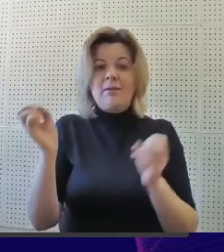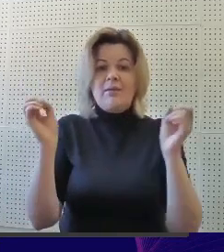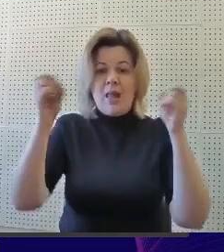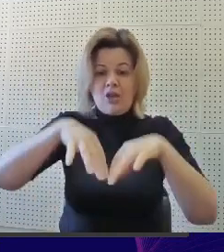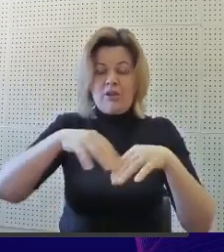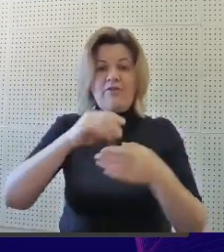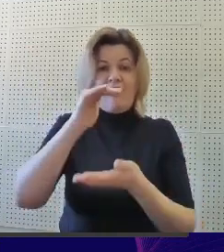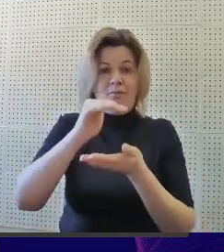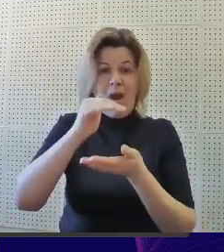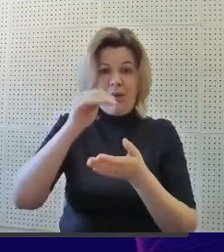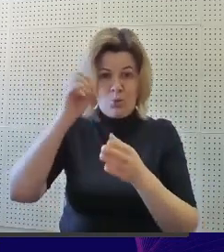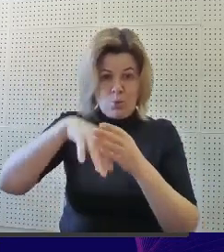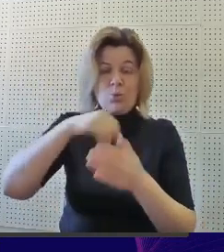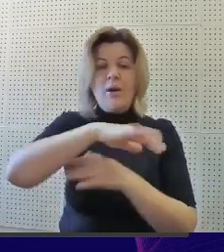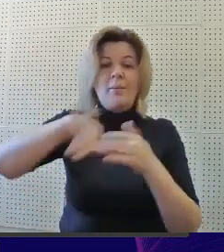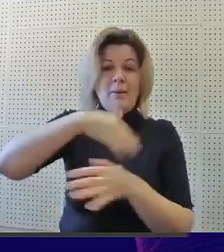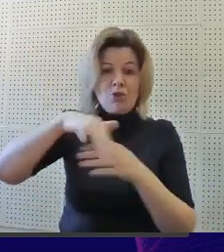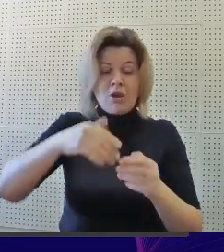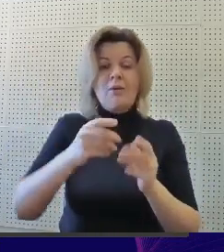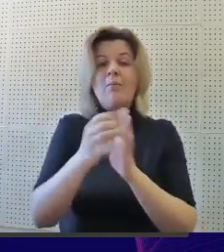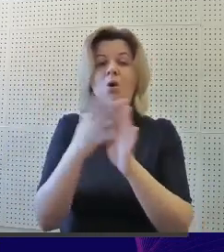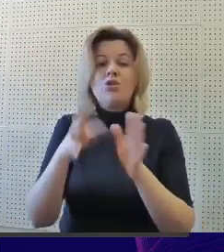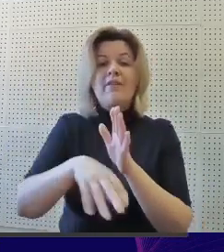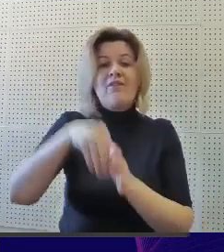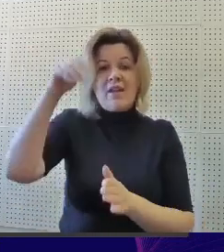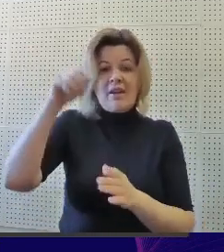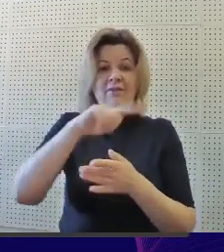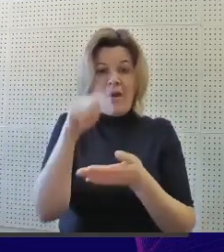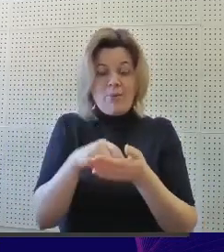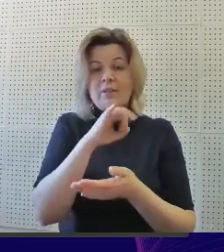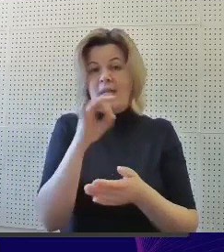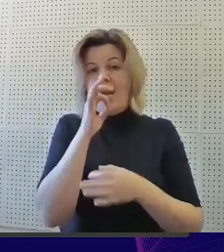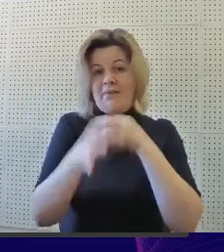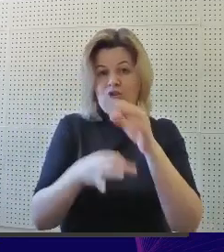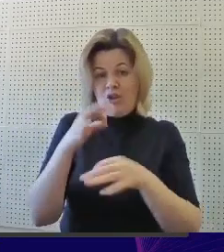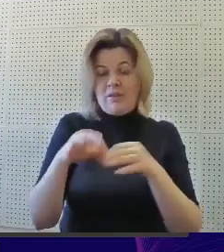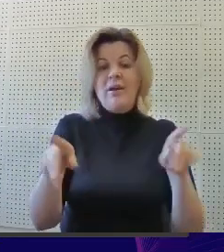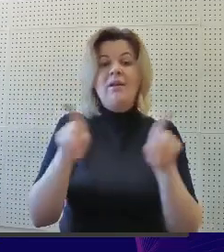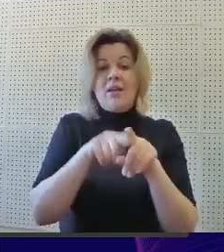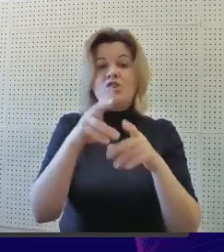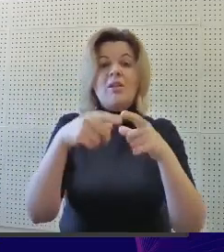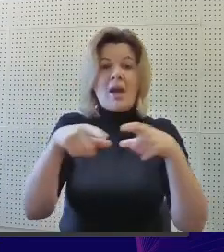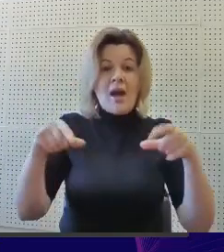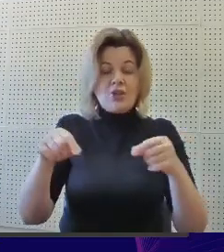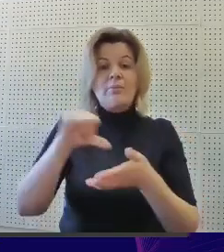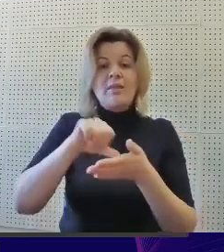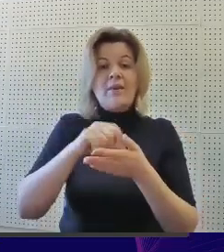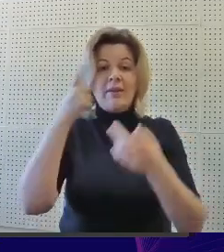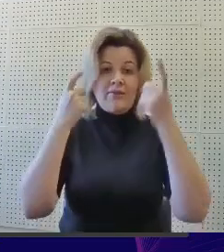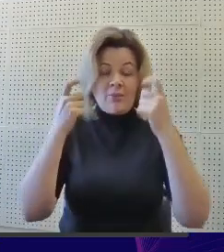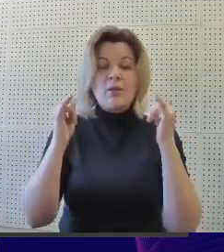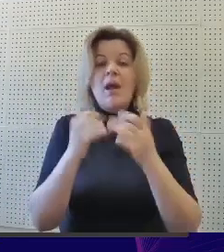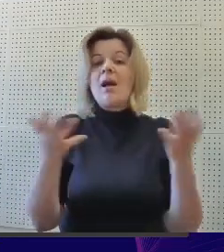банку и перемешать, по очереди вытягивать вопрос и отвечать. Также на карточке представлена информация,